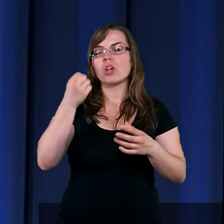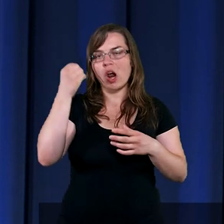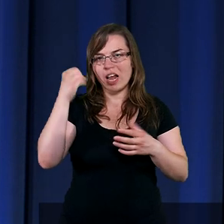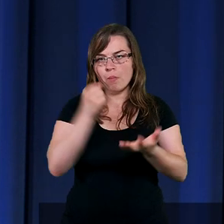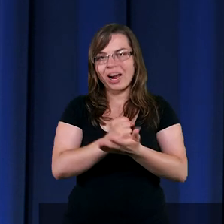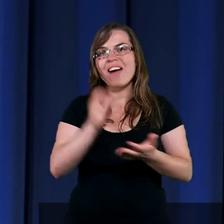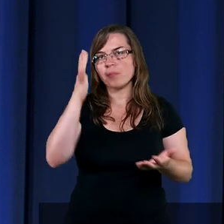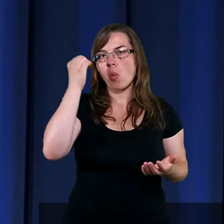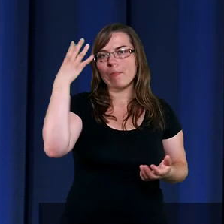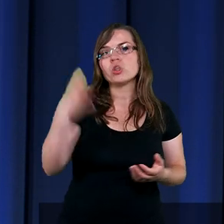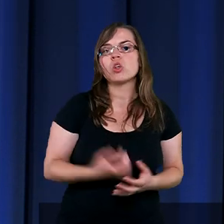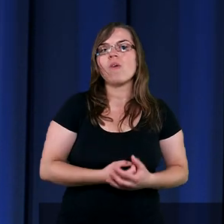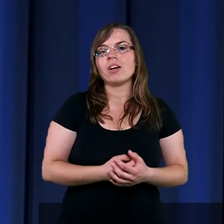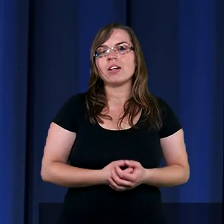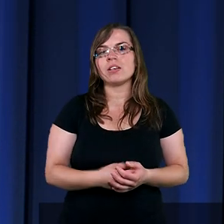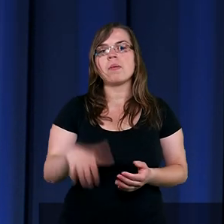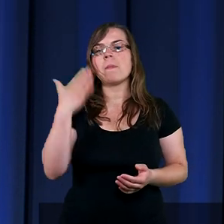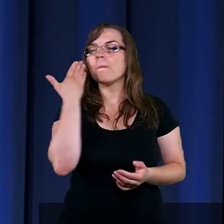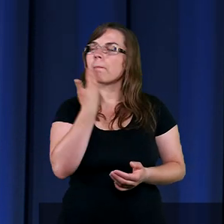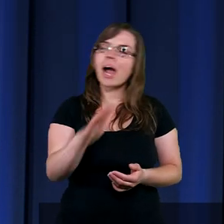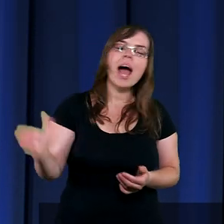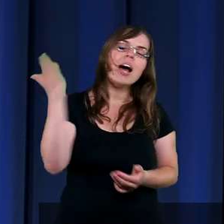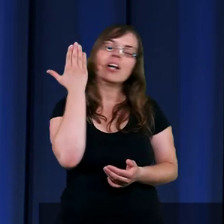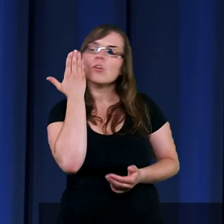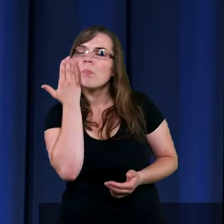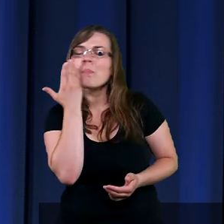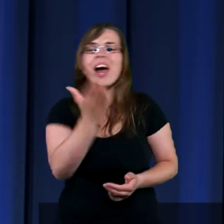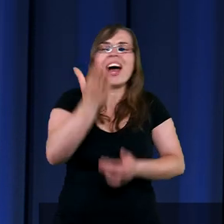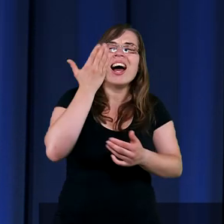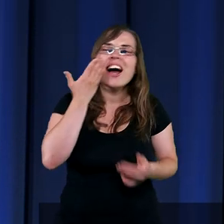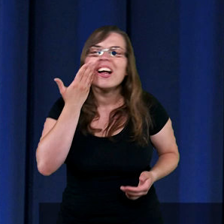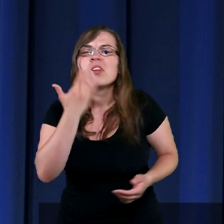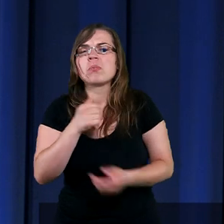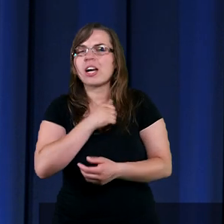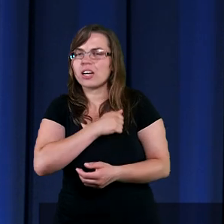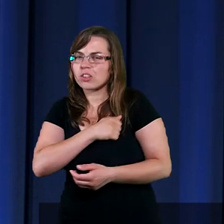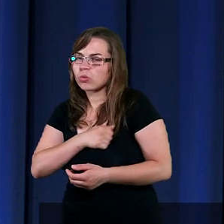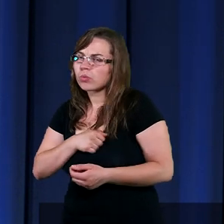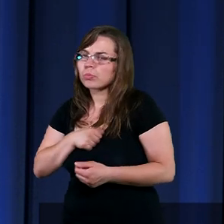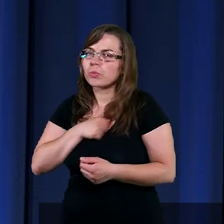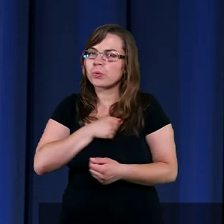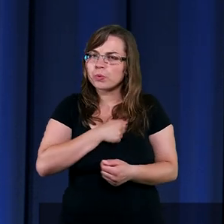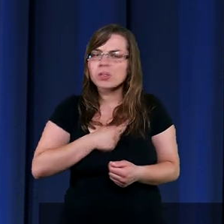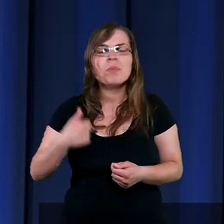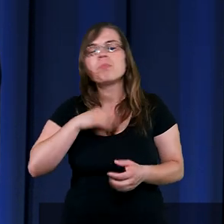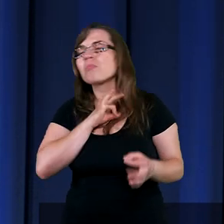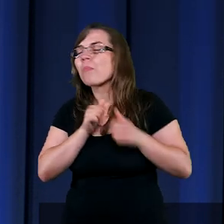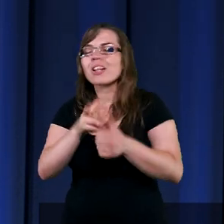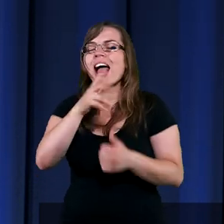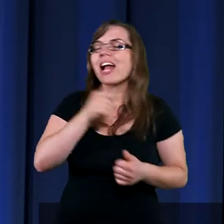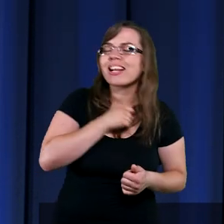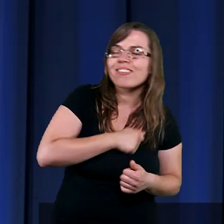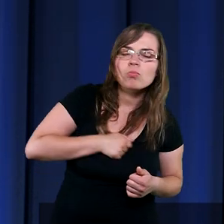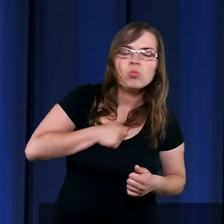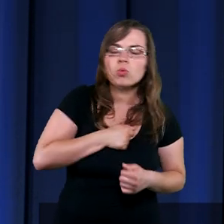Prawa. Bardzo, bardzo, bardzo smutny werset. Moim zdaniem najsmutniejszy z